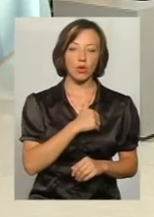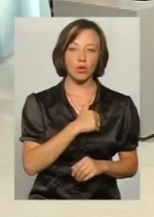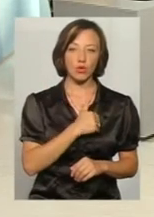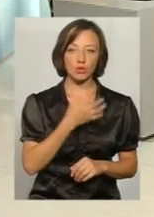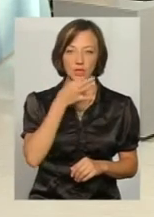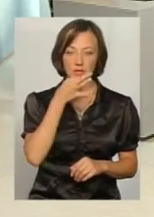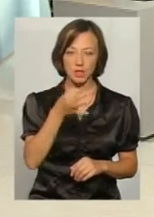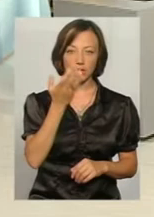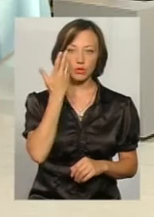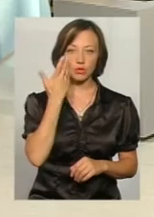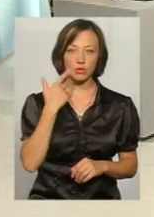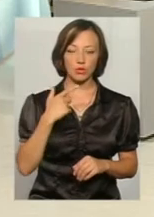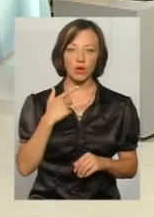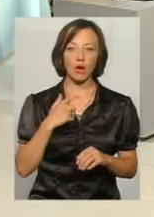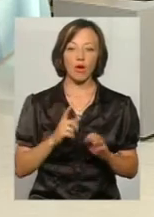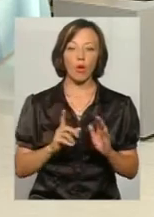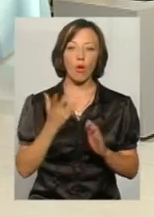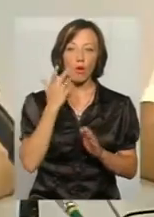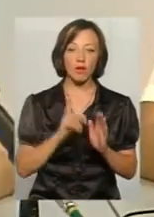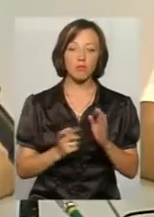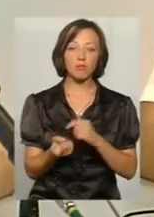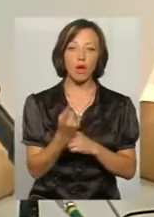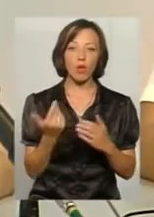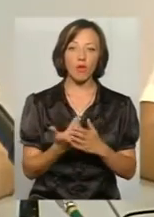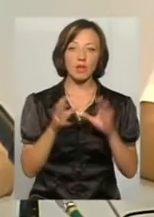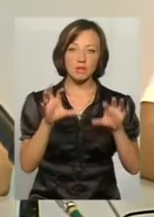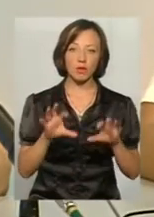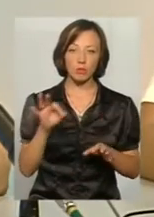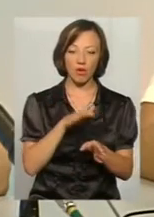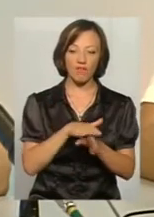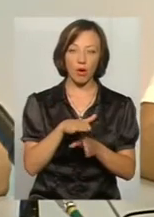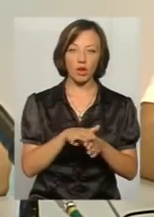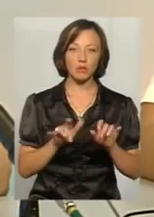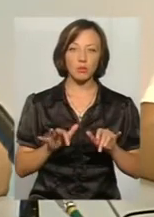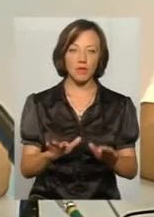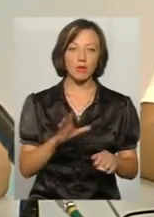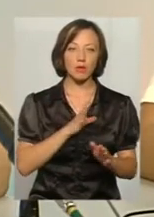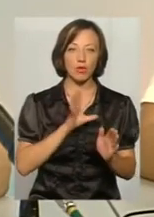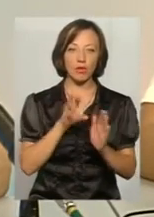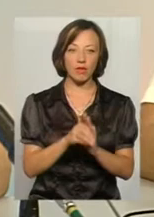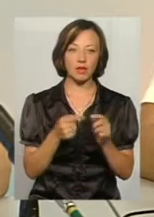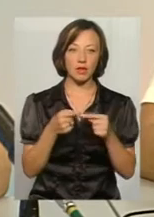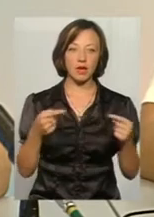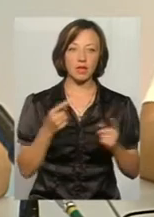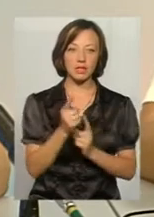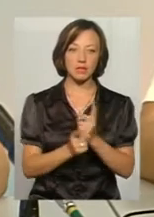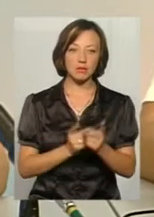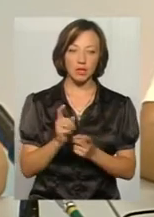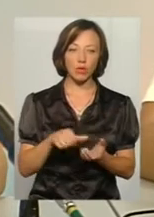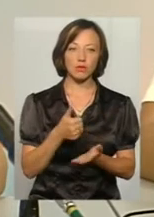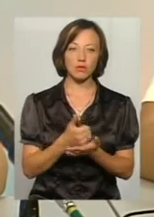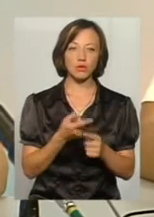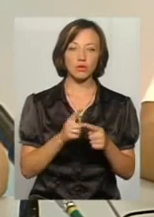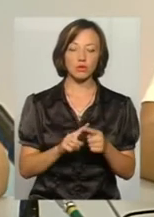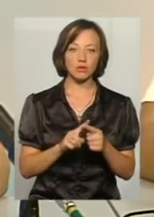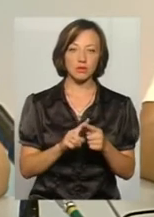нової редакції закону України про виконавчі провадження було введено ряд змін. І основною метою цього